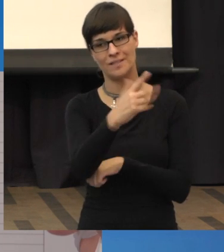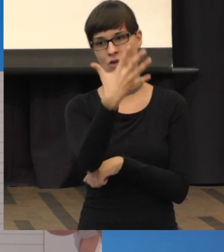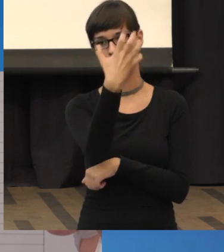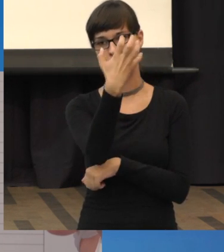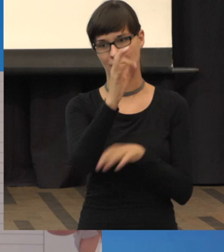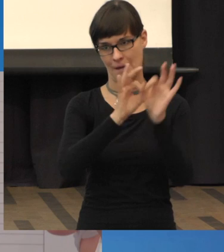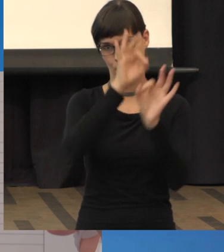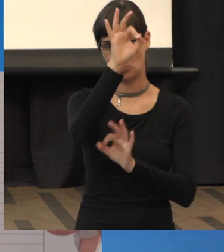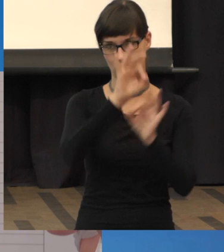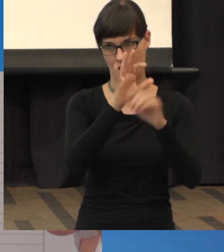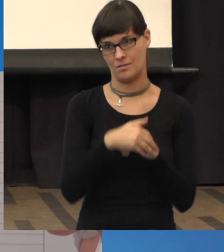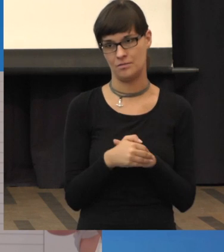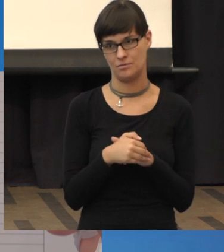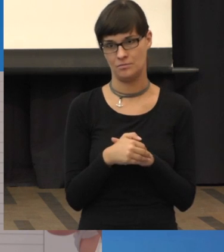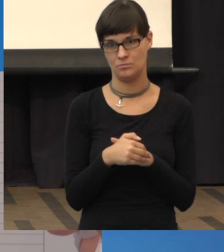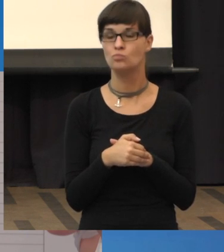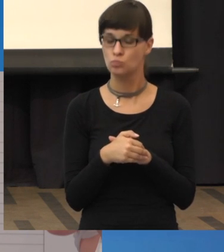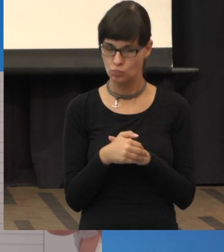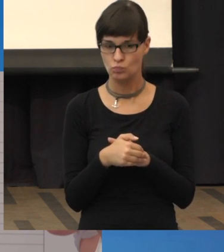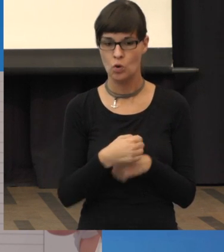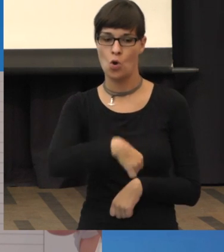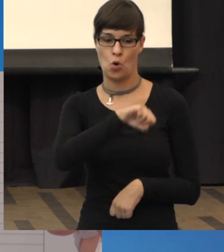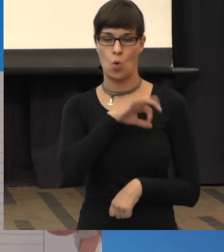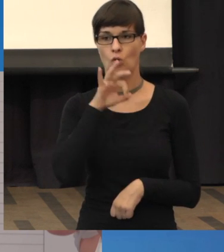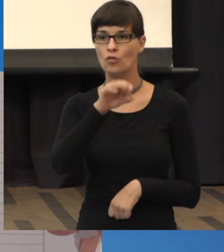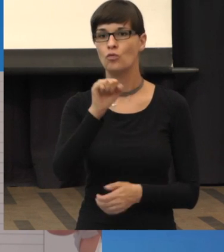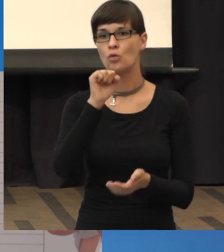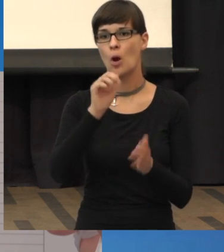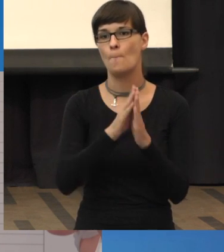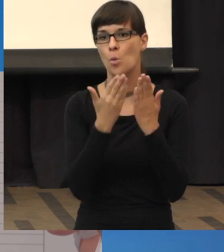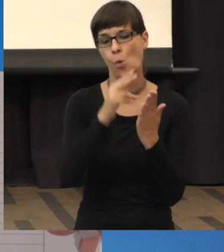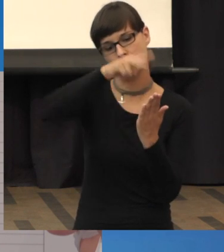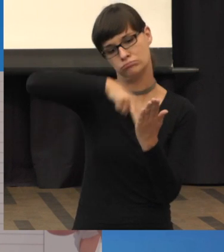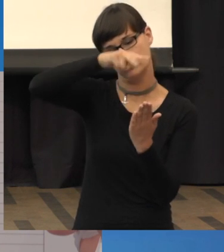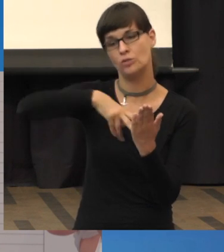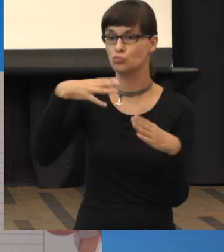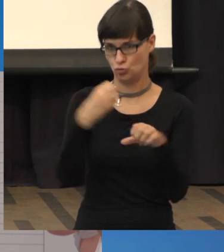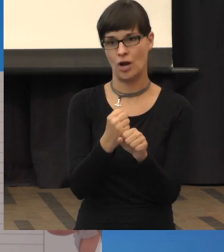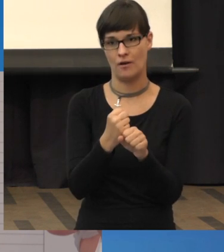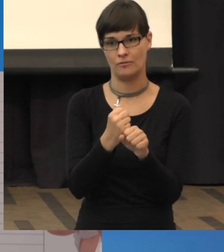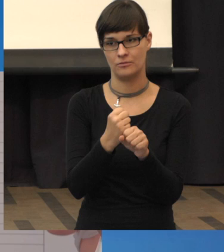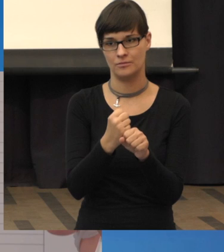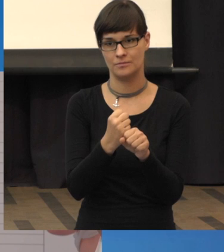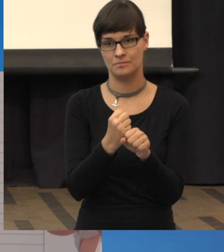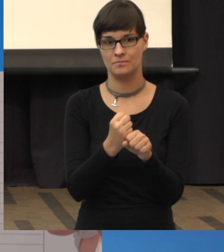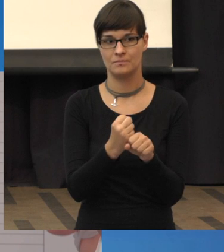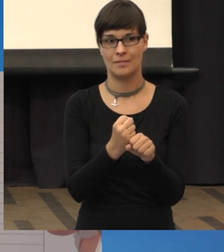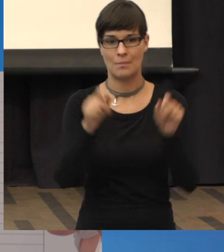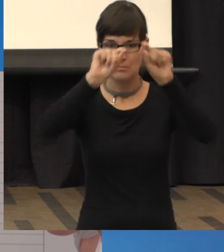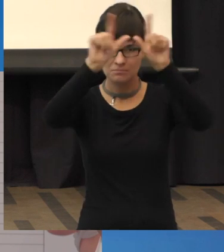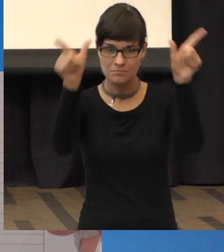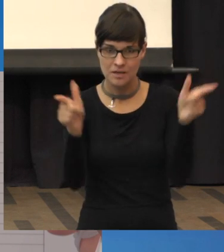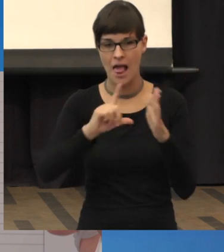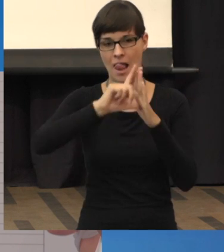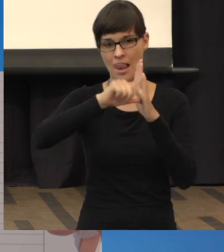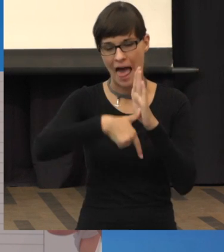um sinnentnehmend beispielsweise Buchdruck lesen zu können. Wie gesagt, man erweckt nur den Eindruck, die Sehleistung